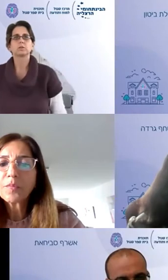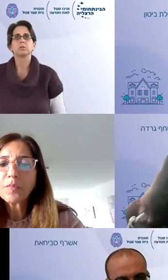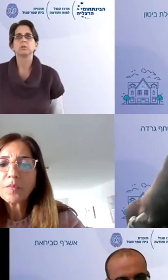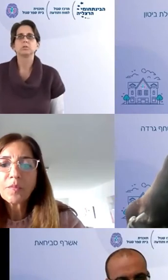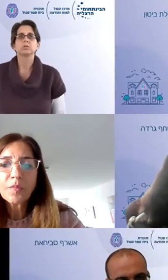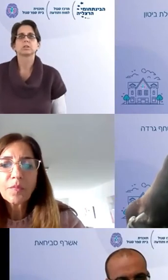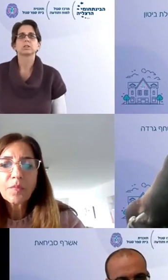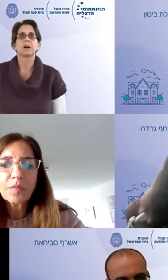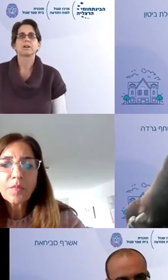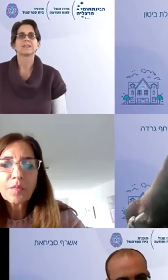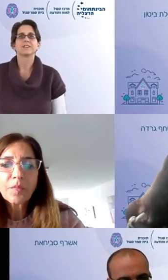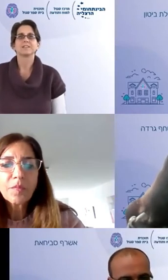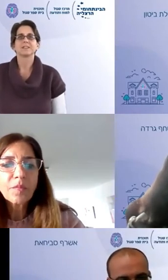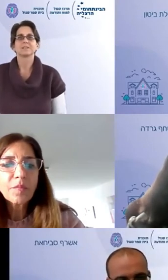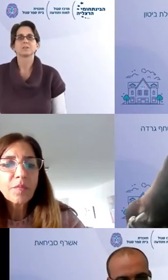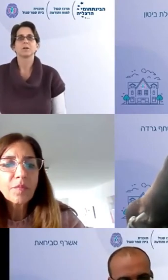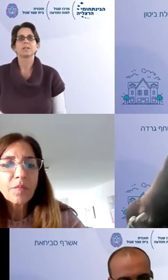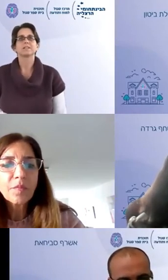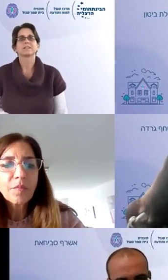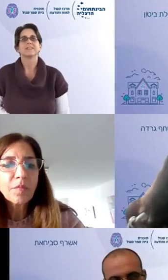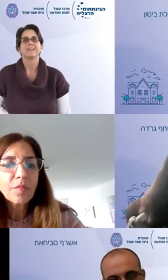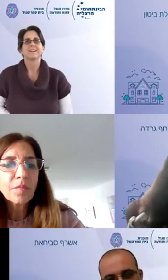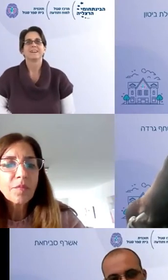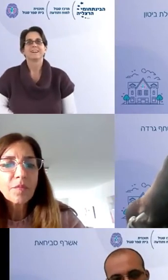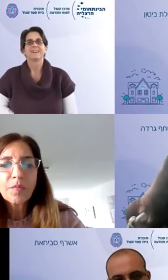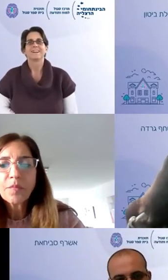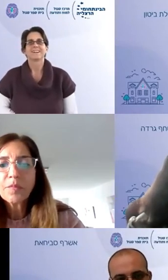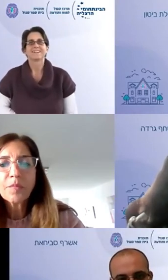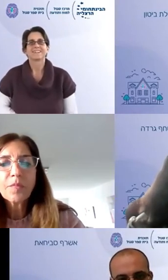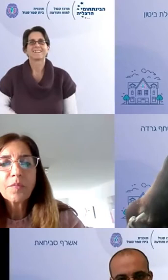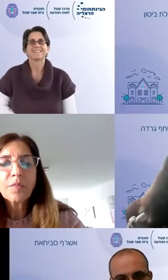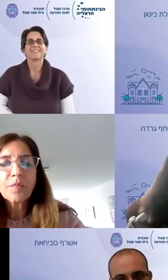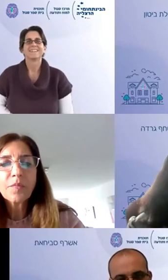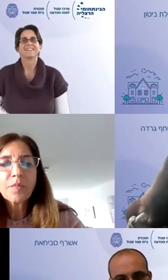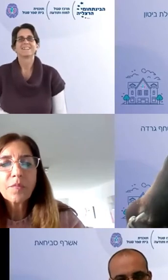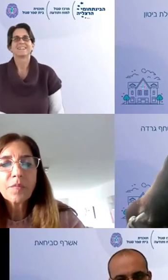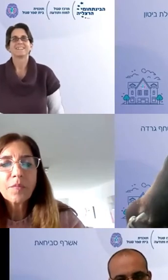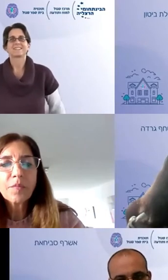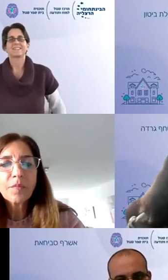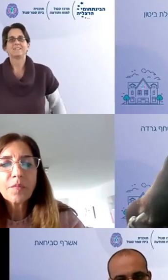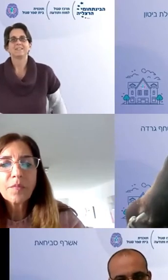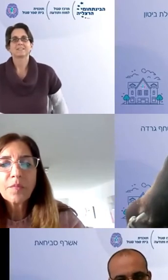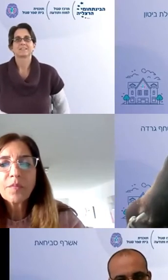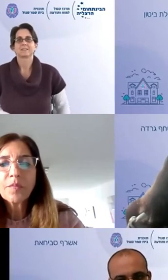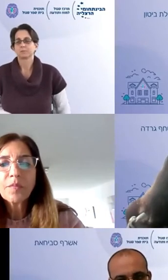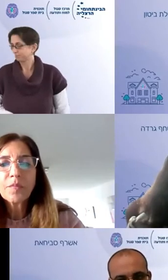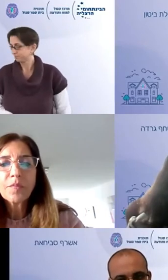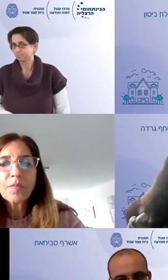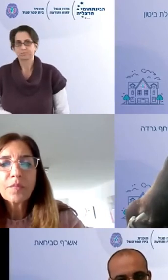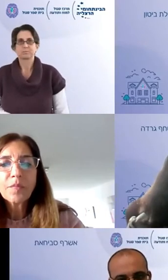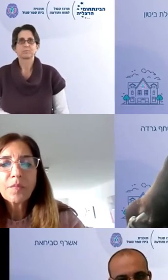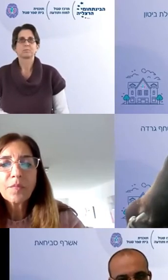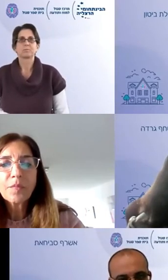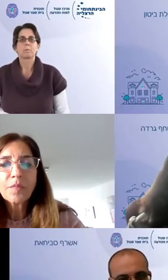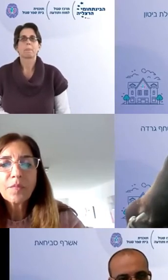אולי תצאו מימיות כדי שככה השיחה תהיה זורמת לא אפשר כן היי לכולם אני הילד מנהלת בית ספר